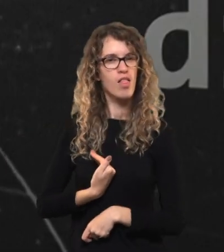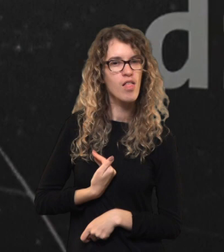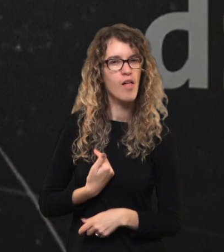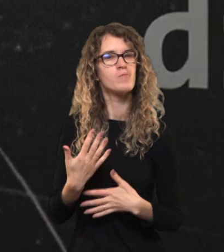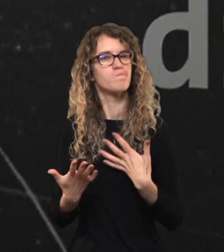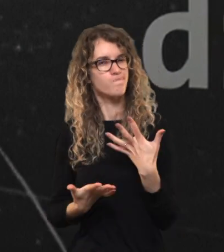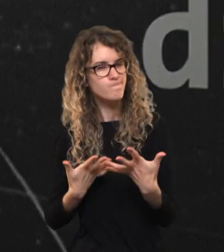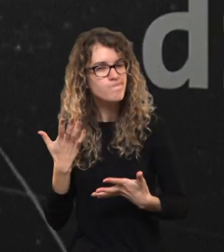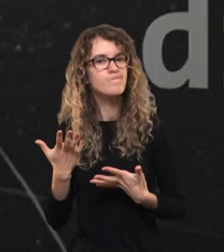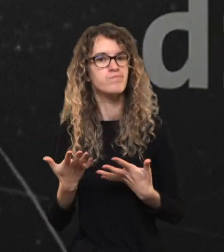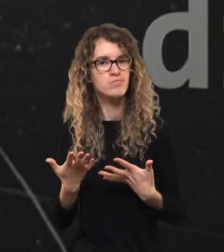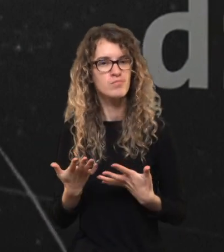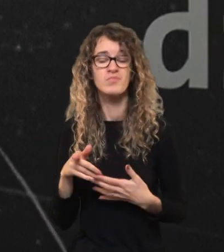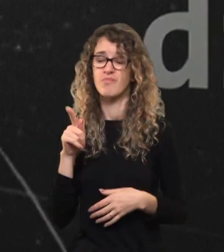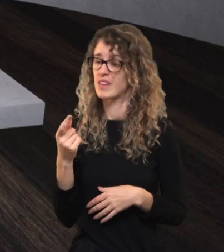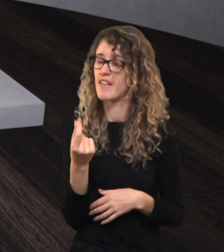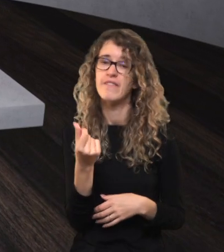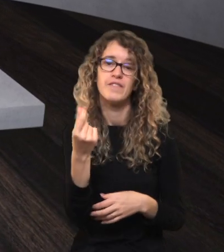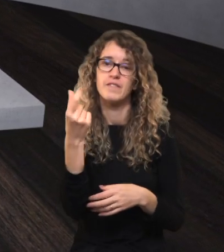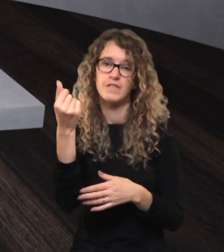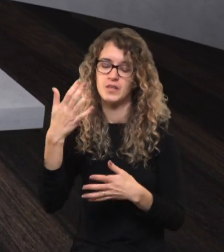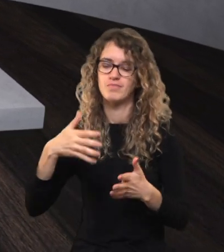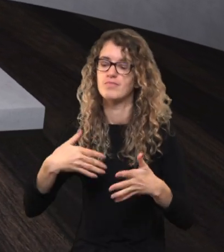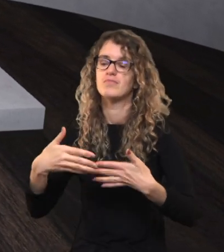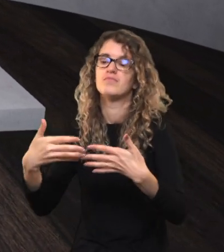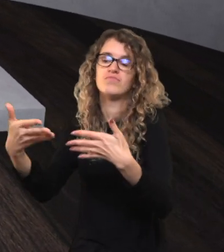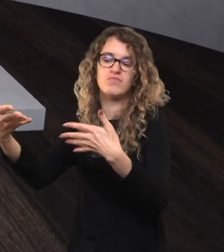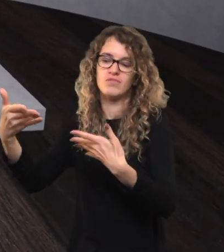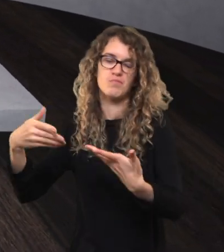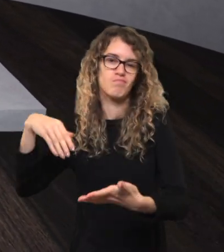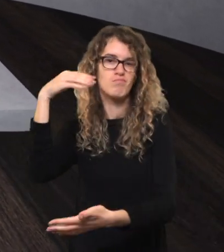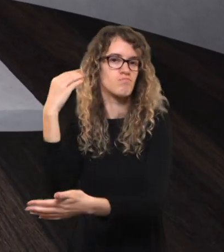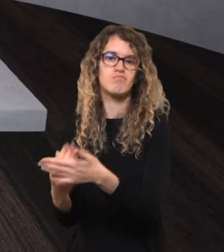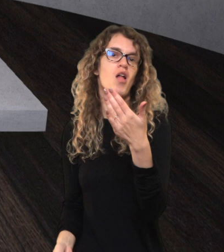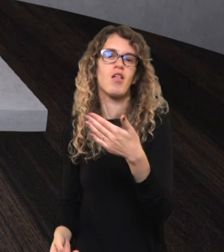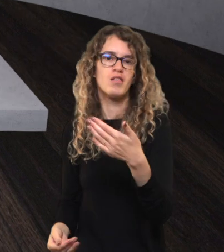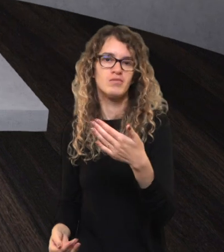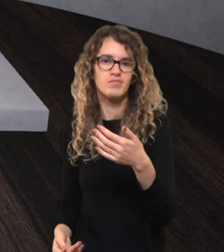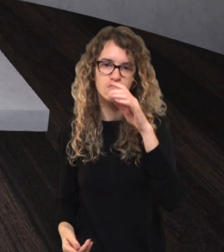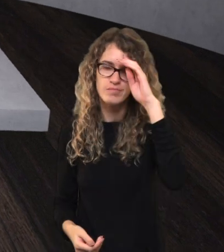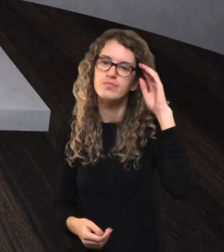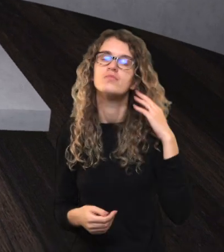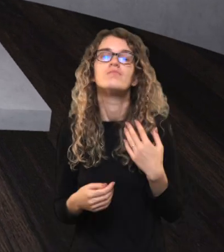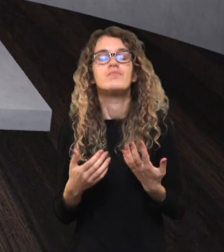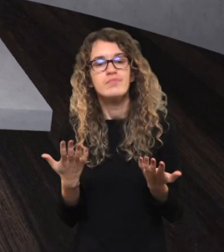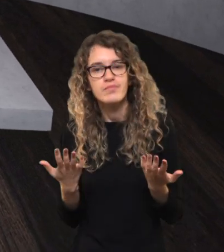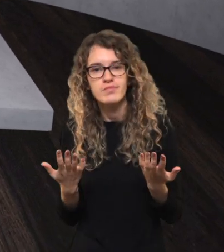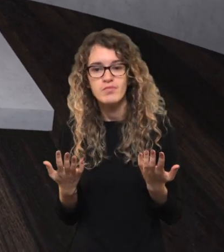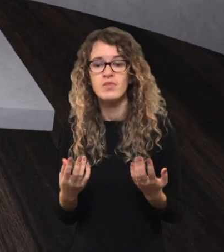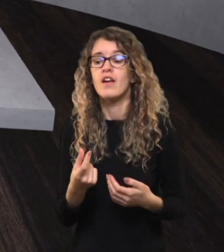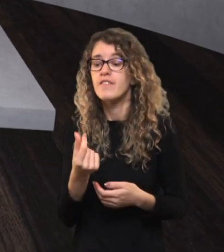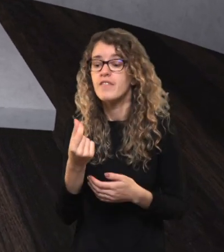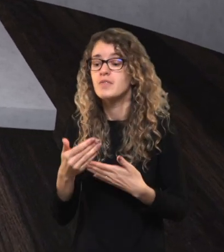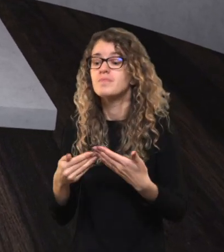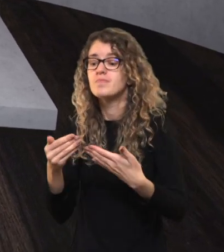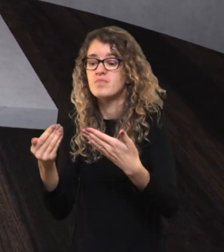paskatino suabejoti tavo asminiam tiesom, ir tiesą sakant, tu esi jau pusę kelio jau nueita. Jau tu esi apdorotas,